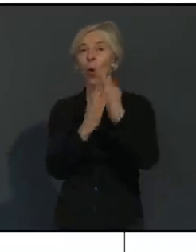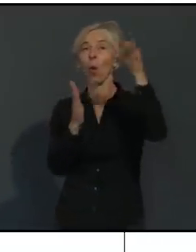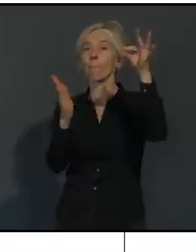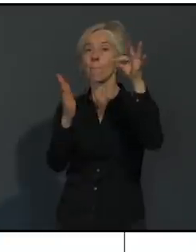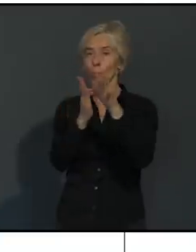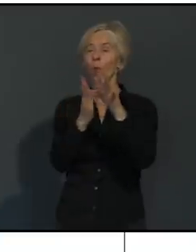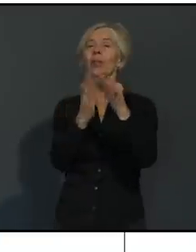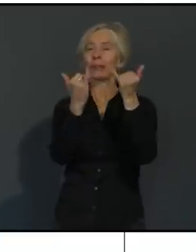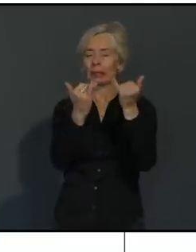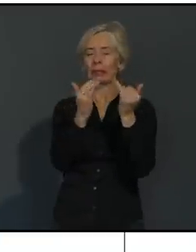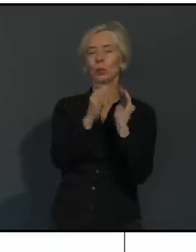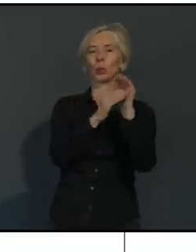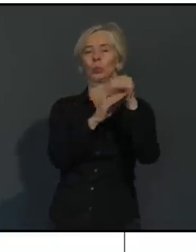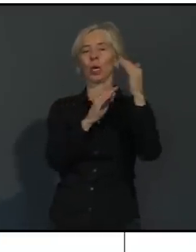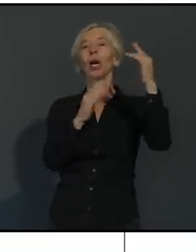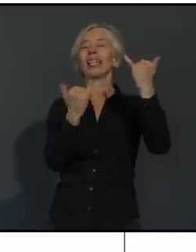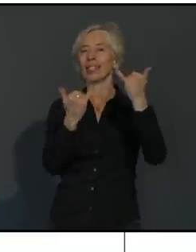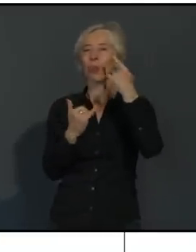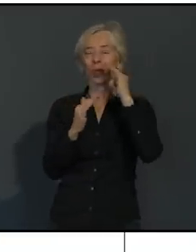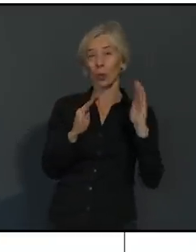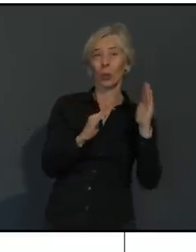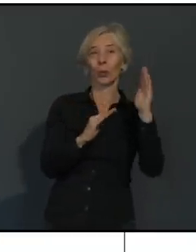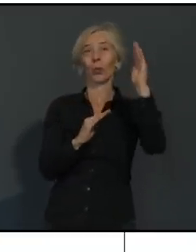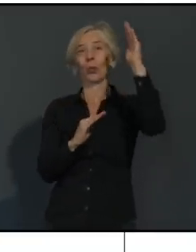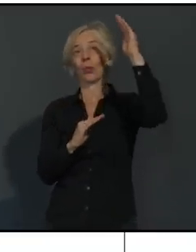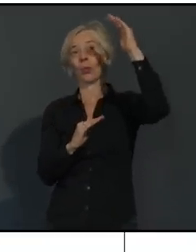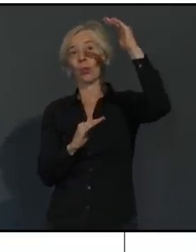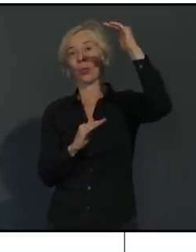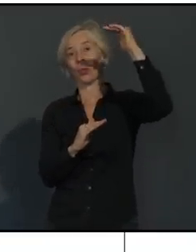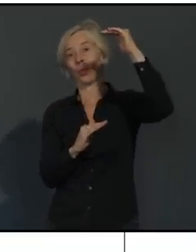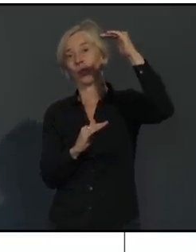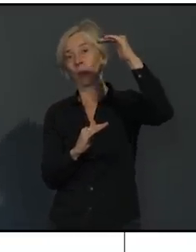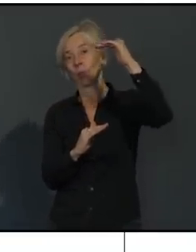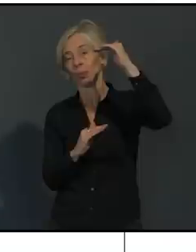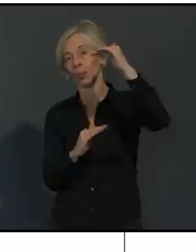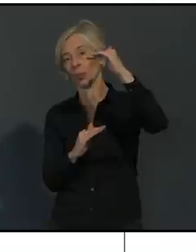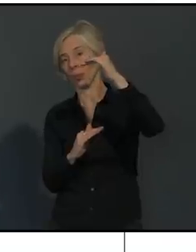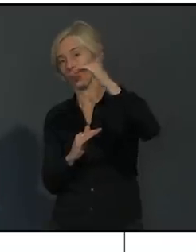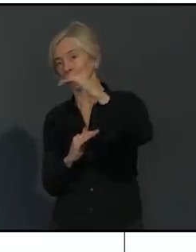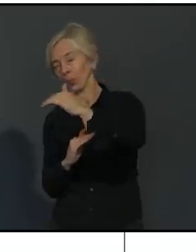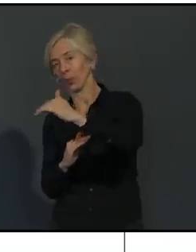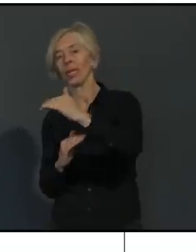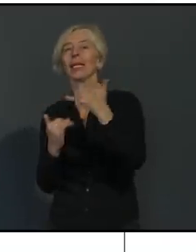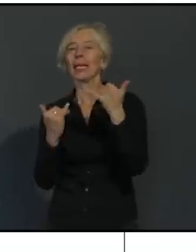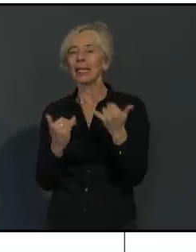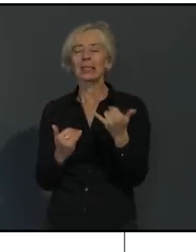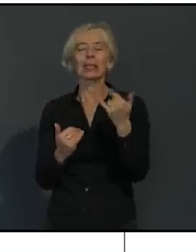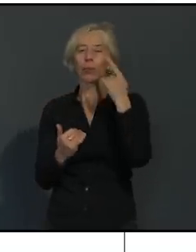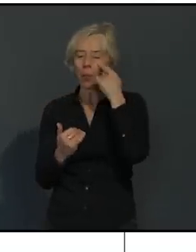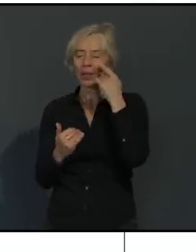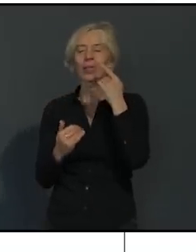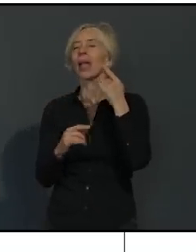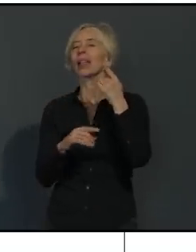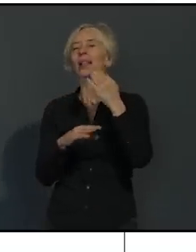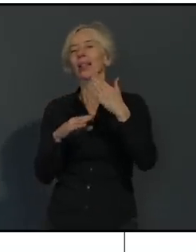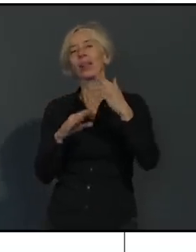Infektionsgeschehen, bei dem wir circa 120 Fälle im Tagesschnitt weiterhin gemeldet bekommen, was